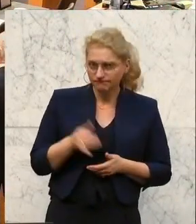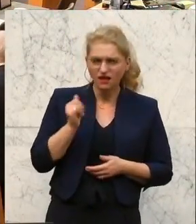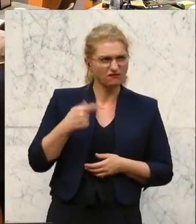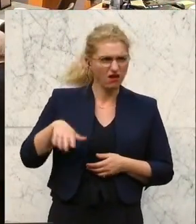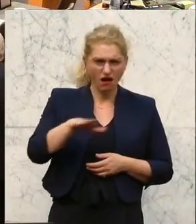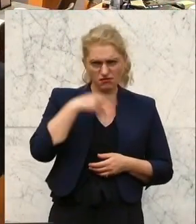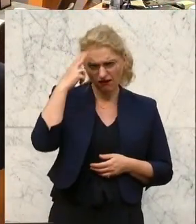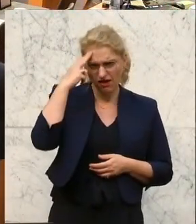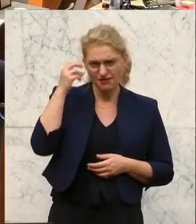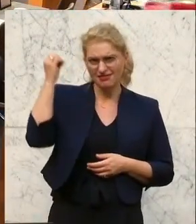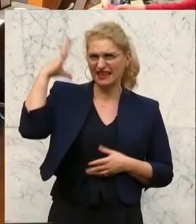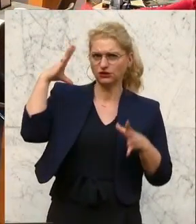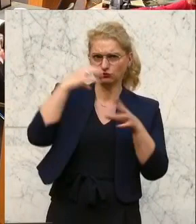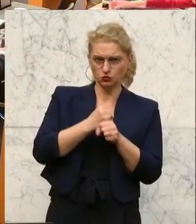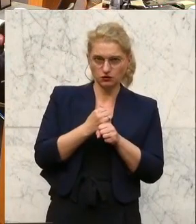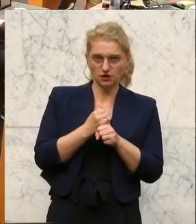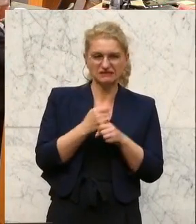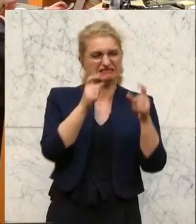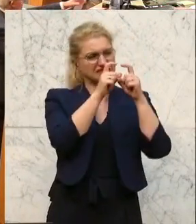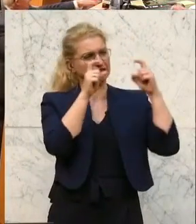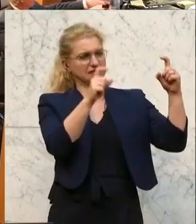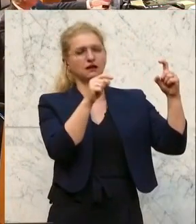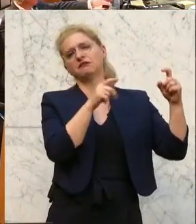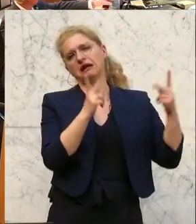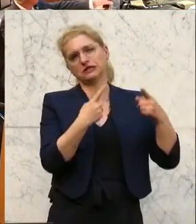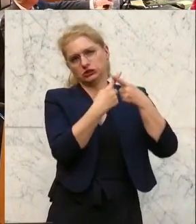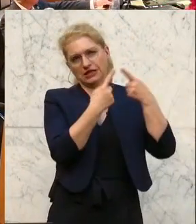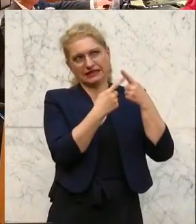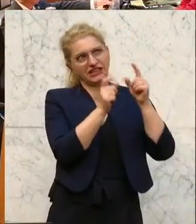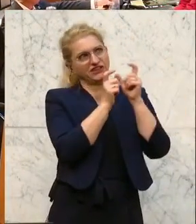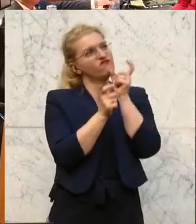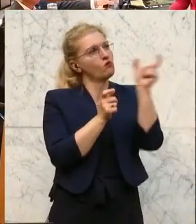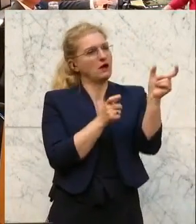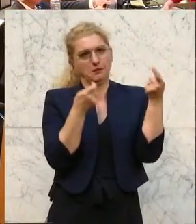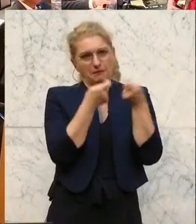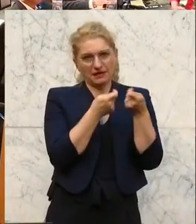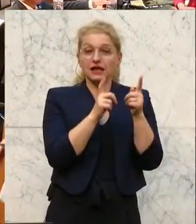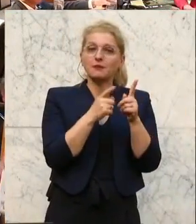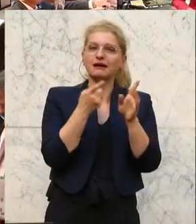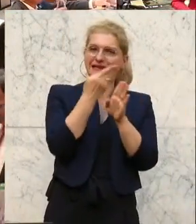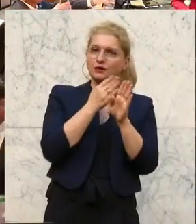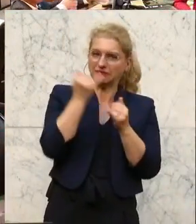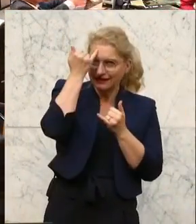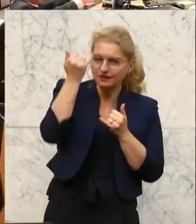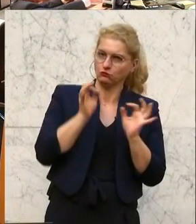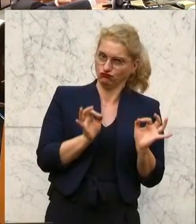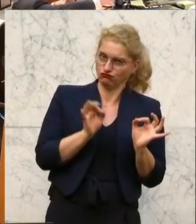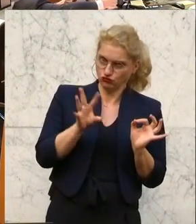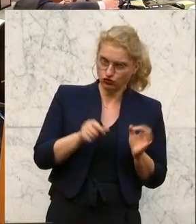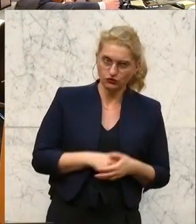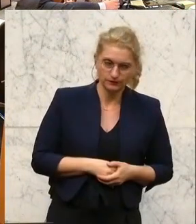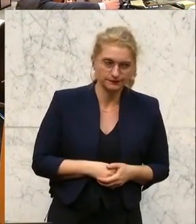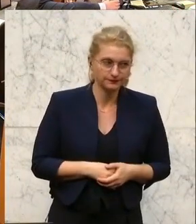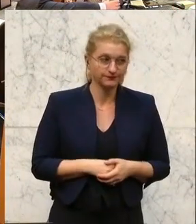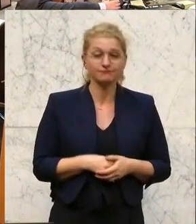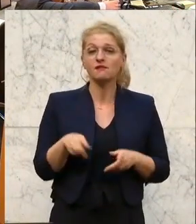Dunkel. Es ist, jetzt kann man über den Titel streiten und ob das angemessen ist, aber die Idee dahinter ist natürlich eine schöne und eine gute. Und wir kennen